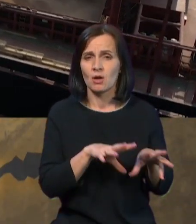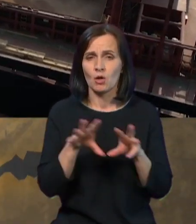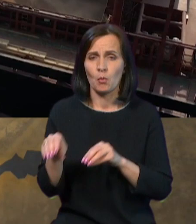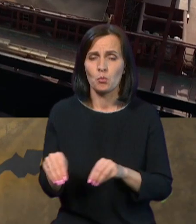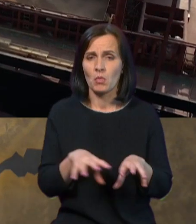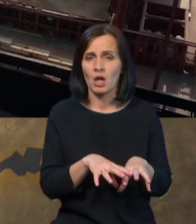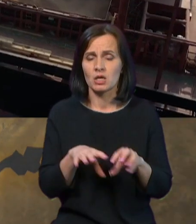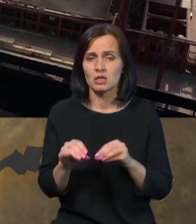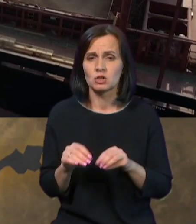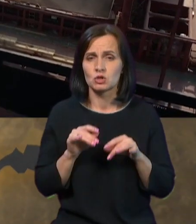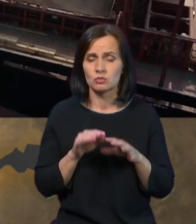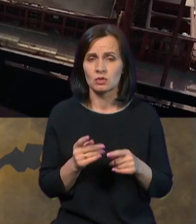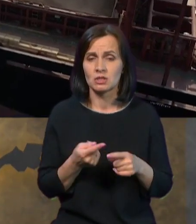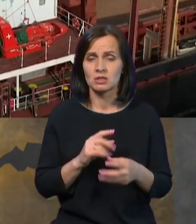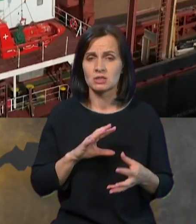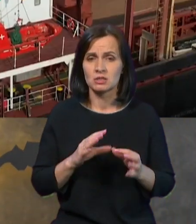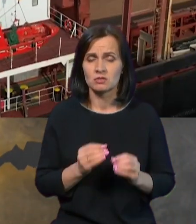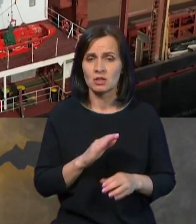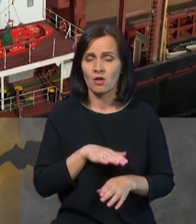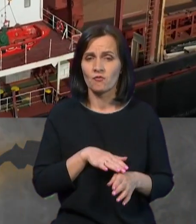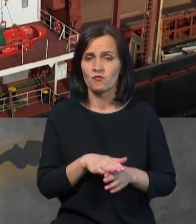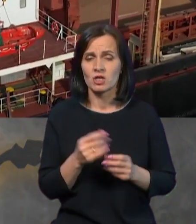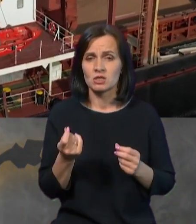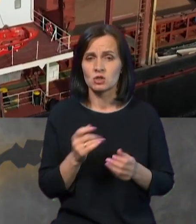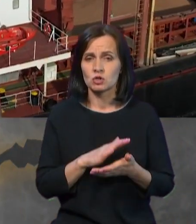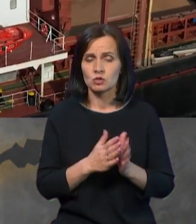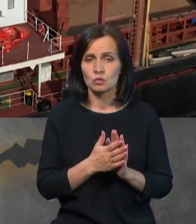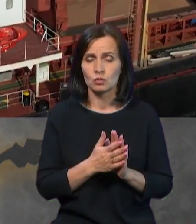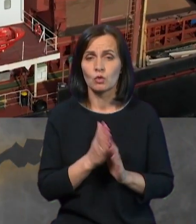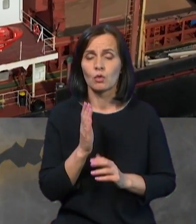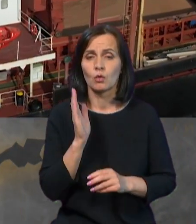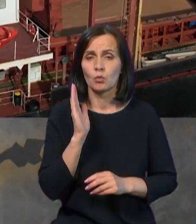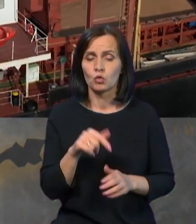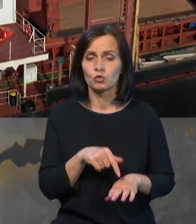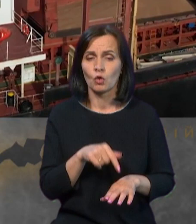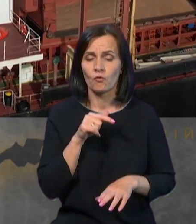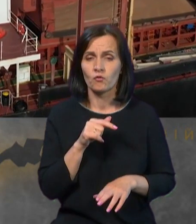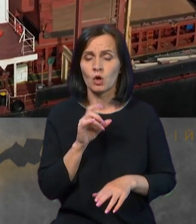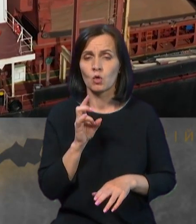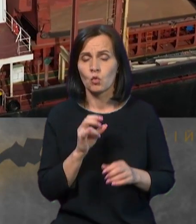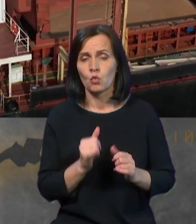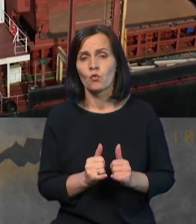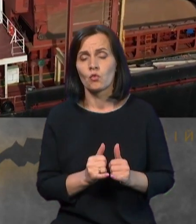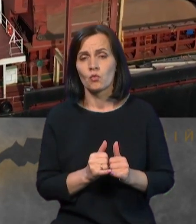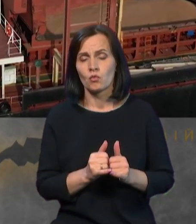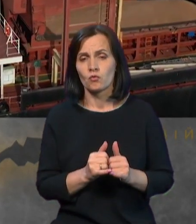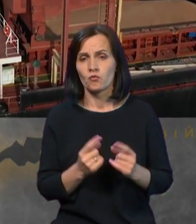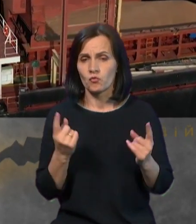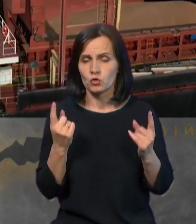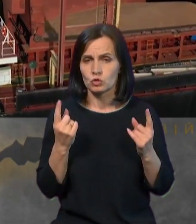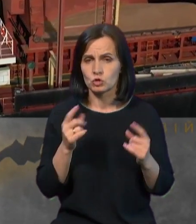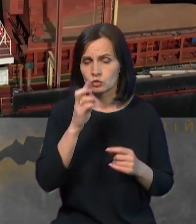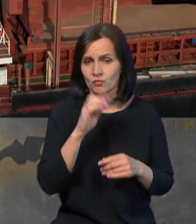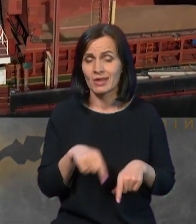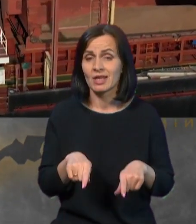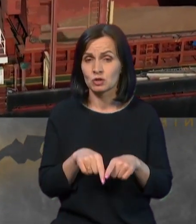наслідки невиконання зернової угоди, вони будуть відчутні як у розвинутих країнах, так і в країнах, які